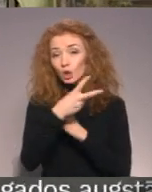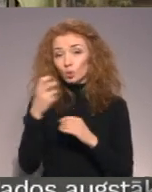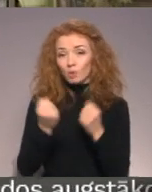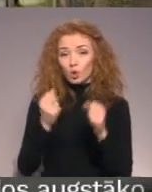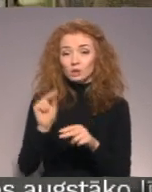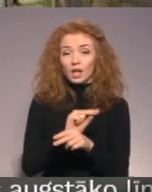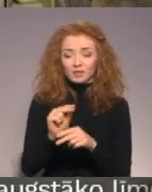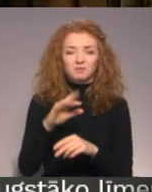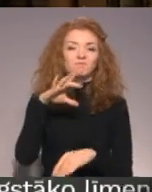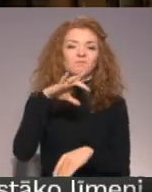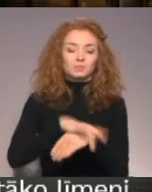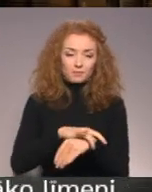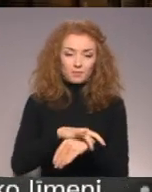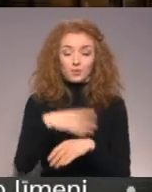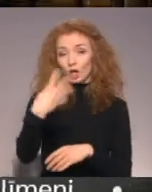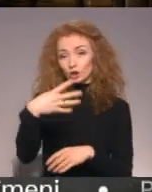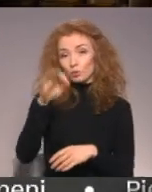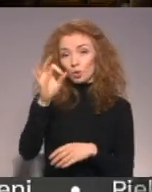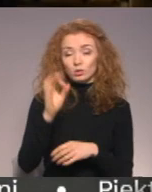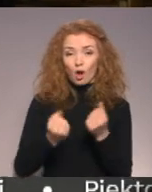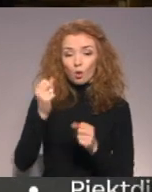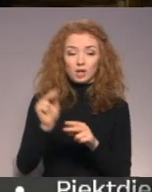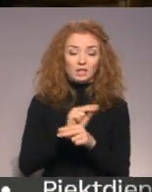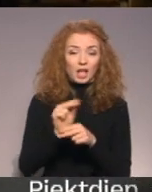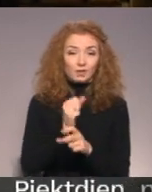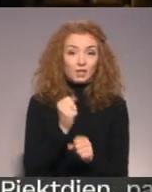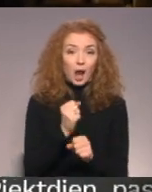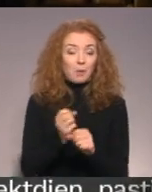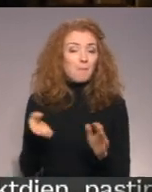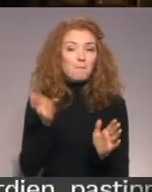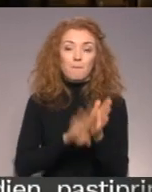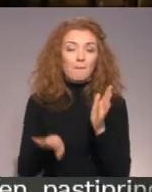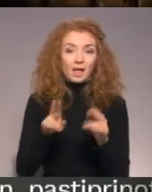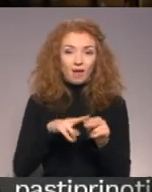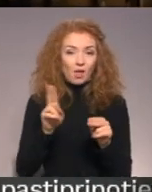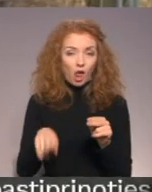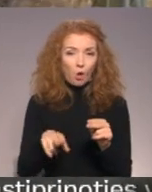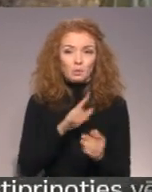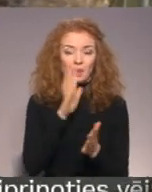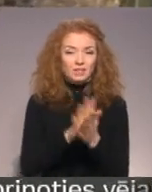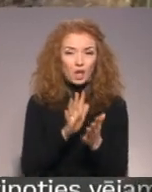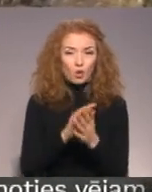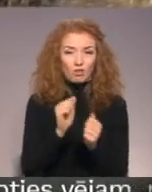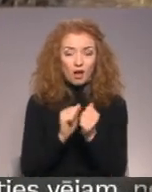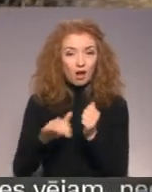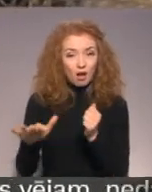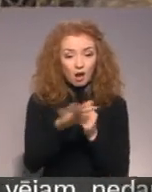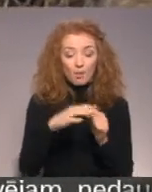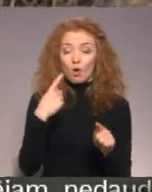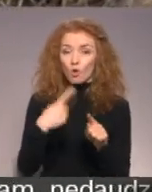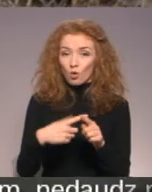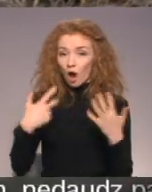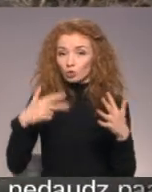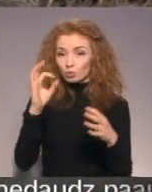vidas dienas konstatēja, kāp 40% autoservisu darbojas bez piesārņojuma darbības atļaujas un 80% no tiem